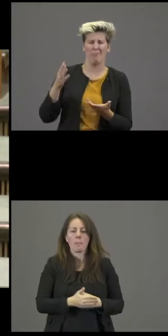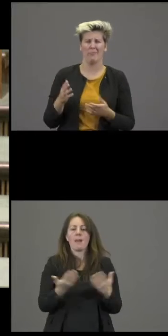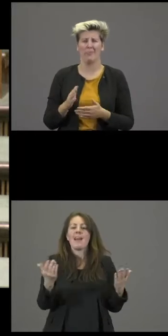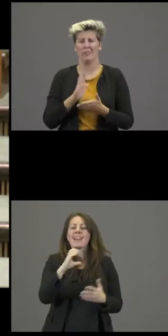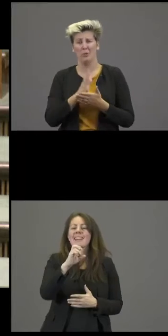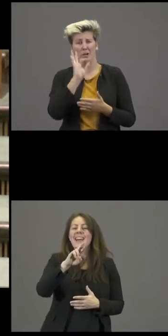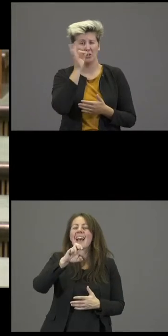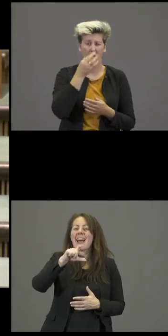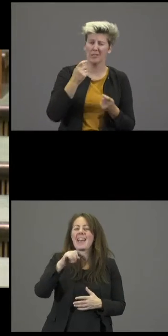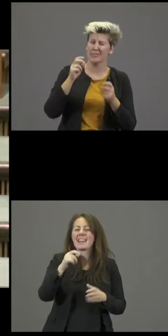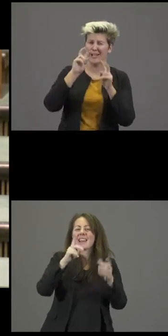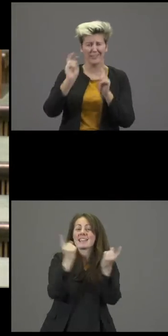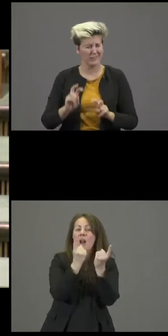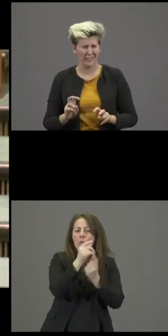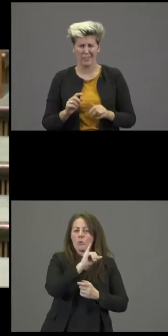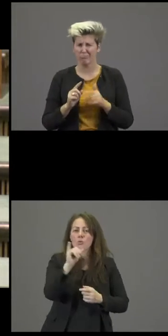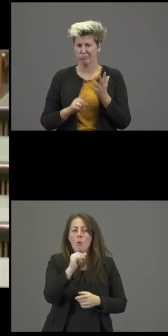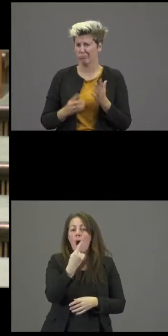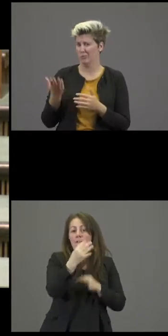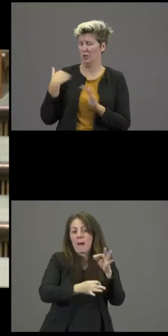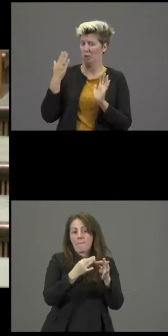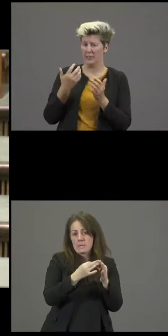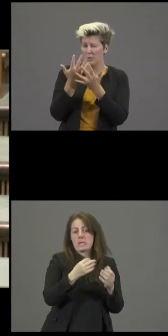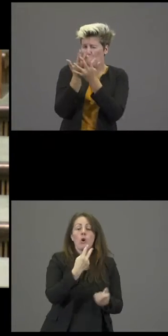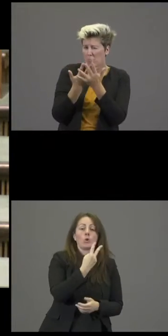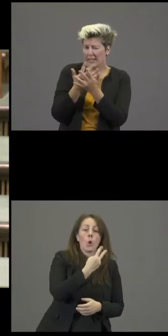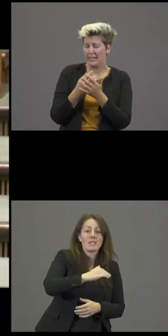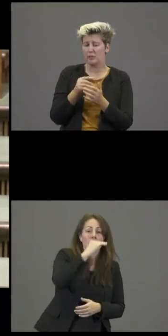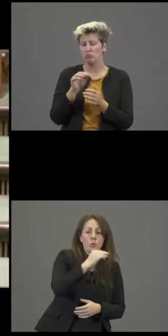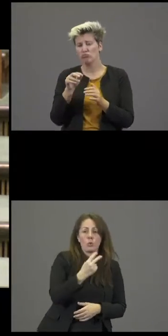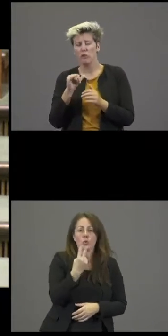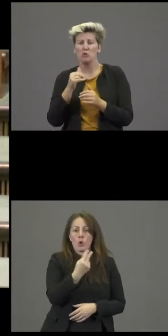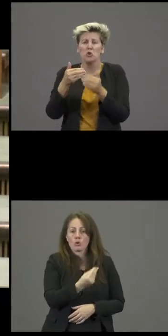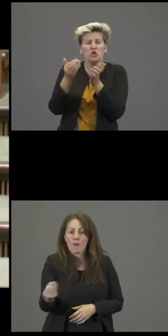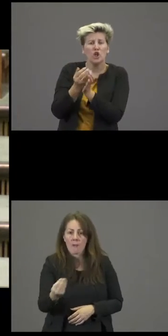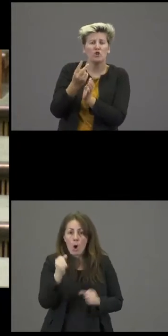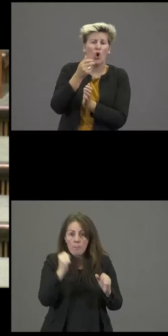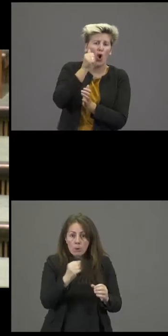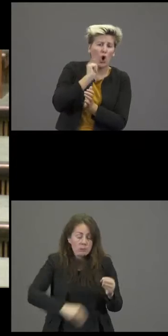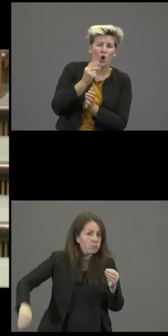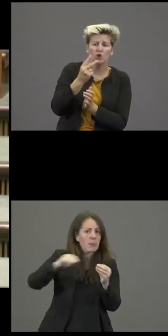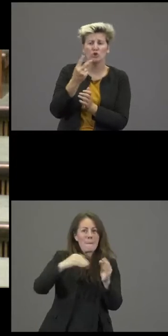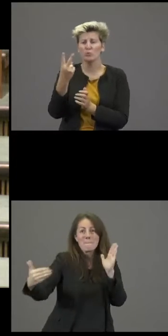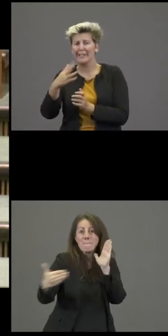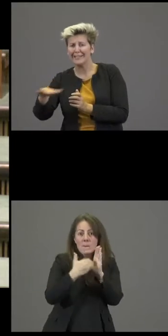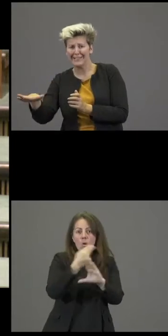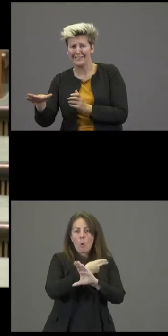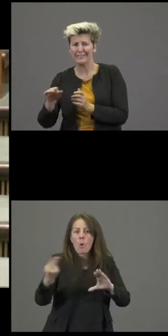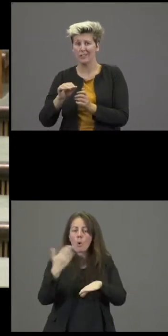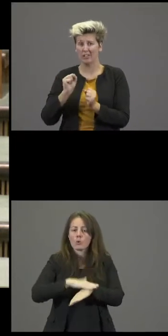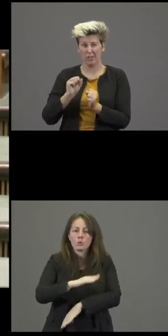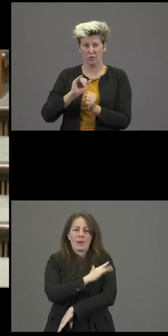calculé qu'un ménage moyen, deux adultes, deux enfants, pourrait payer jusqu'à 1000 euros supplémentaires sur la facture d'énergie